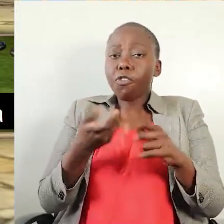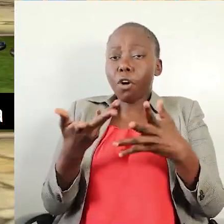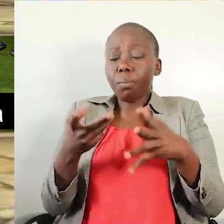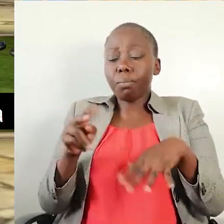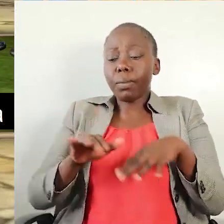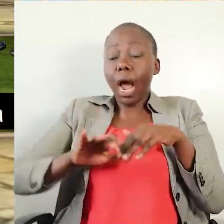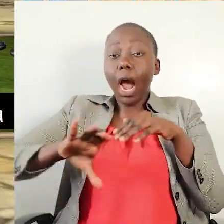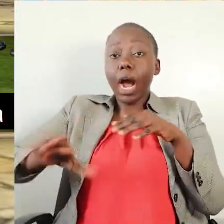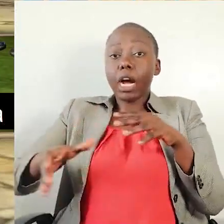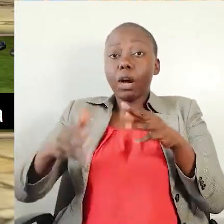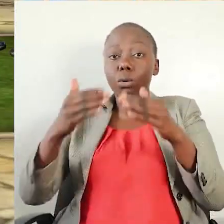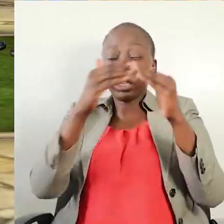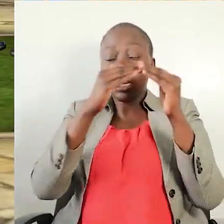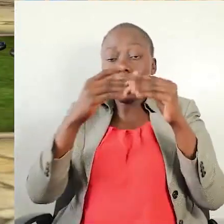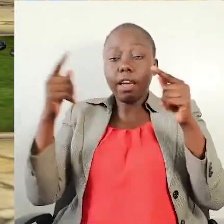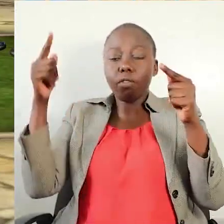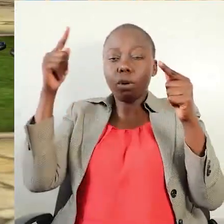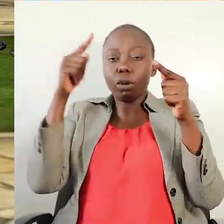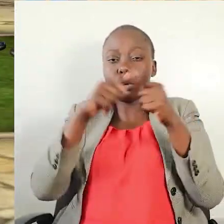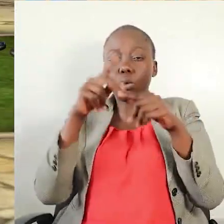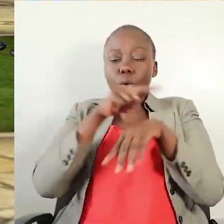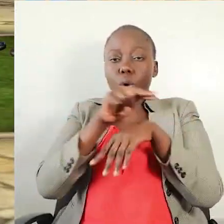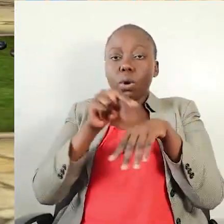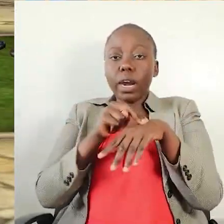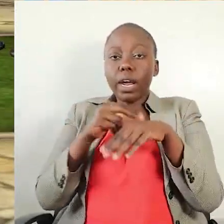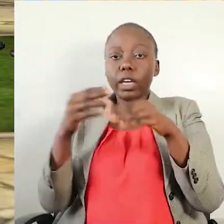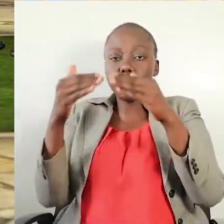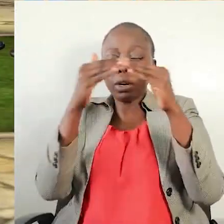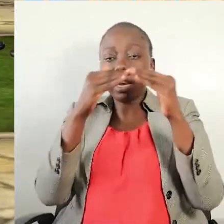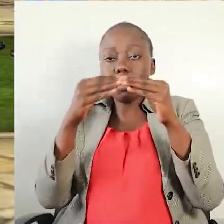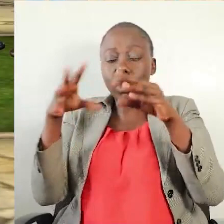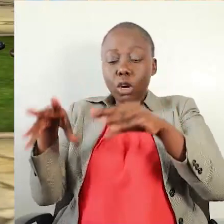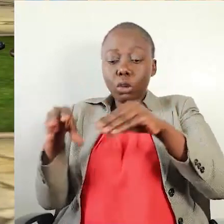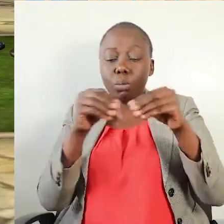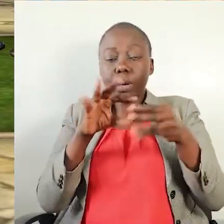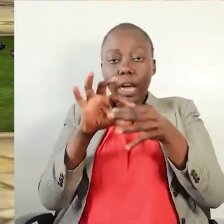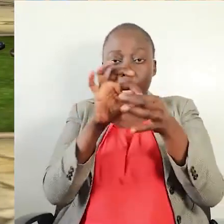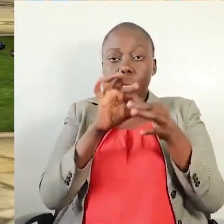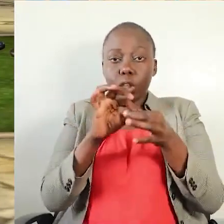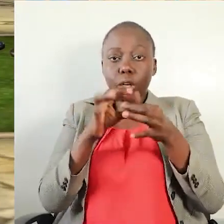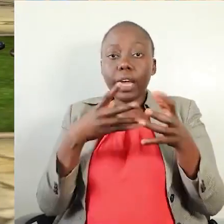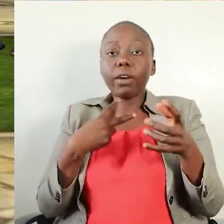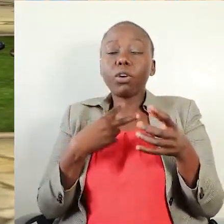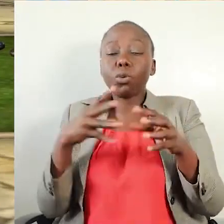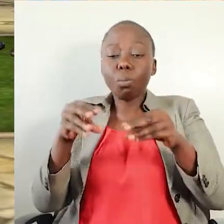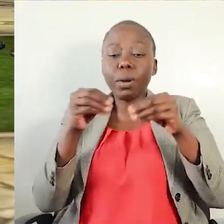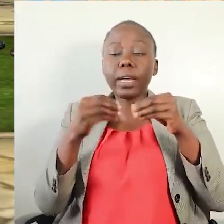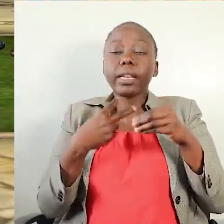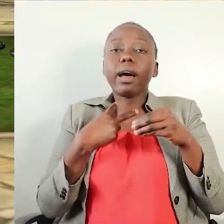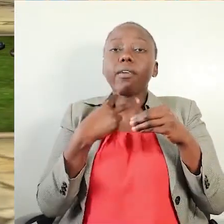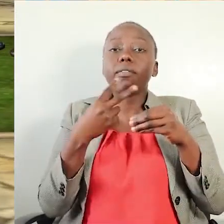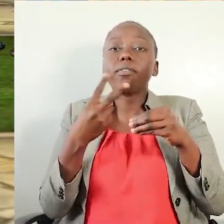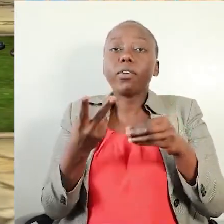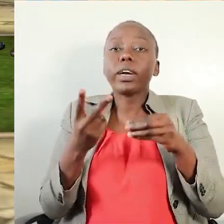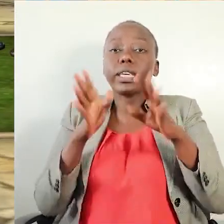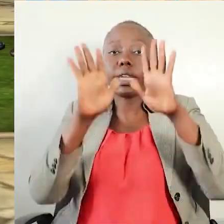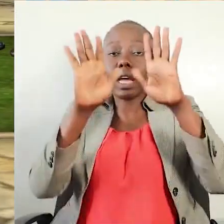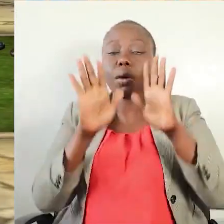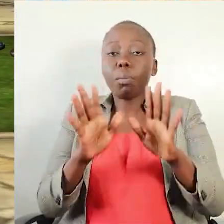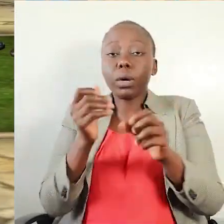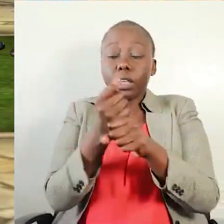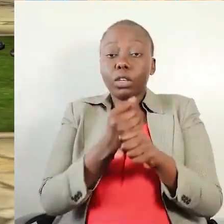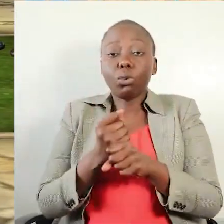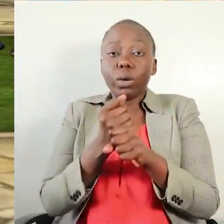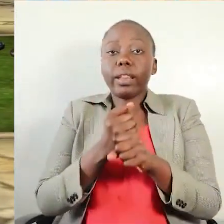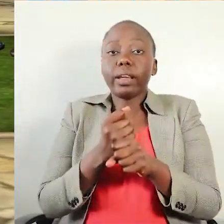kuanzia ngazi ya kata, hadi ngazi ya kitaifa. Wakiungana ili kuleta dhamani, sauti na nguvu katika kazi